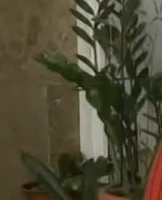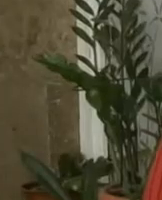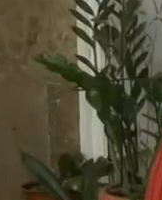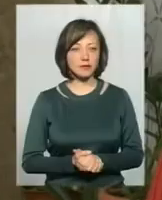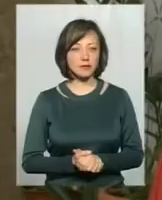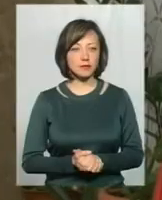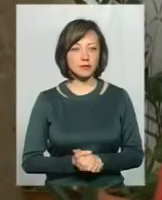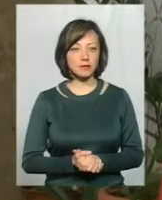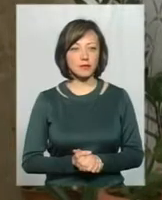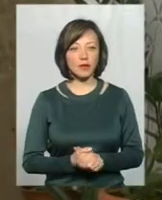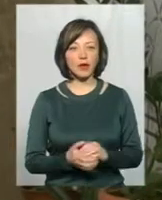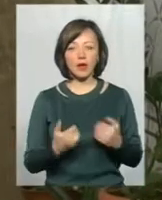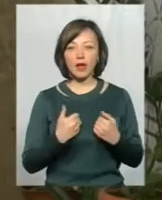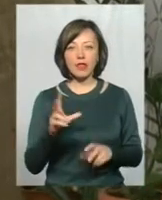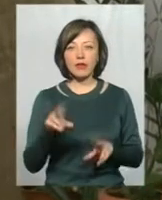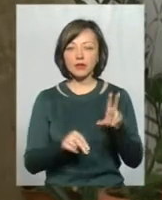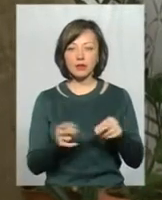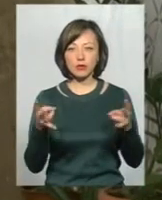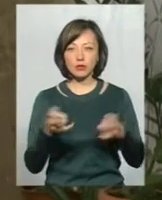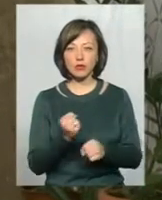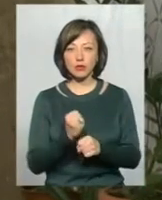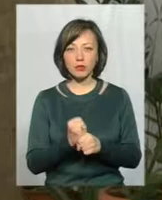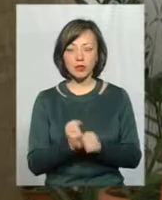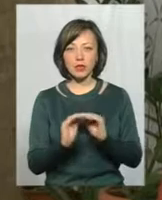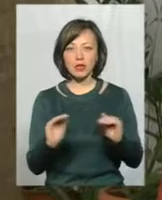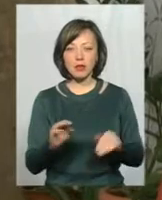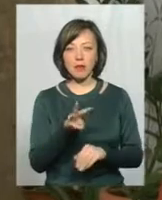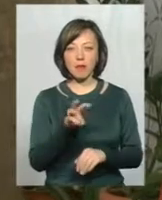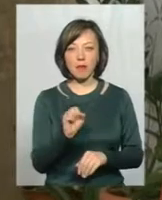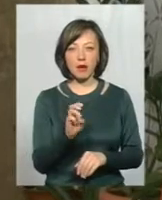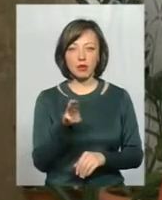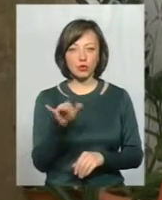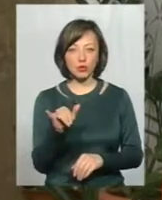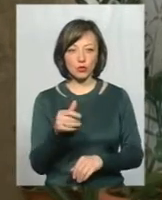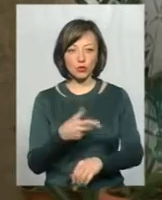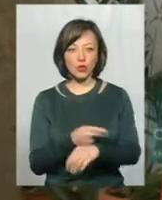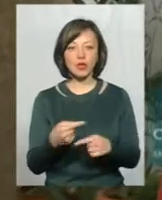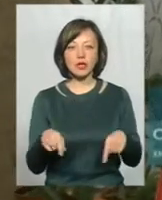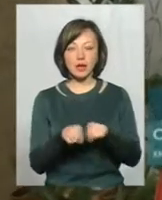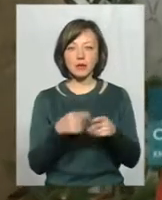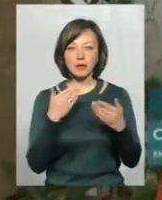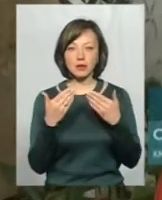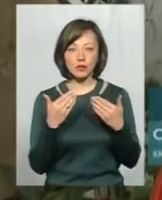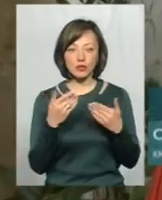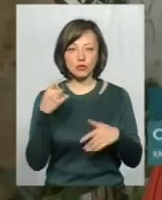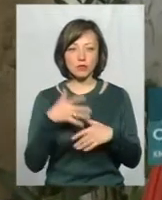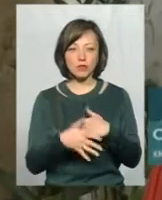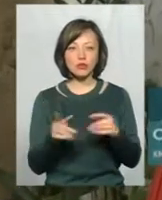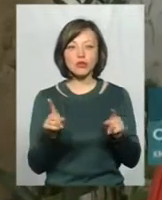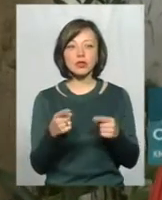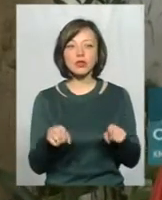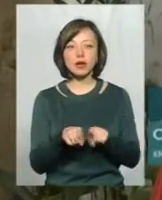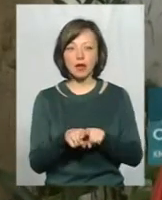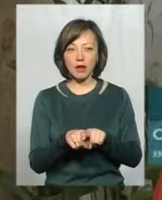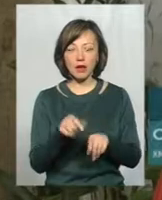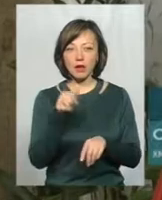Не вважаю, що потрібно робити своїм дітям манту, оскільки такий підхід витікає з розумінням, що, власне, таке